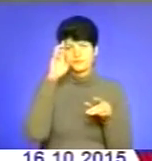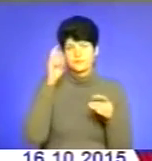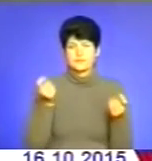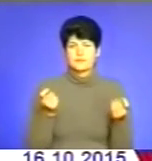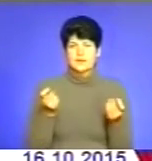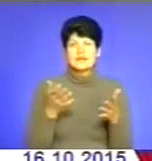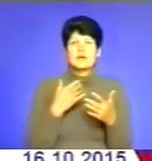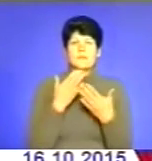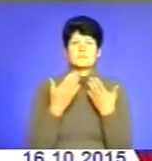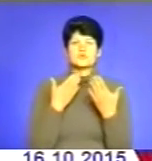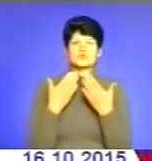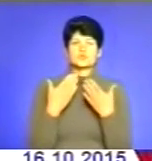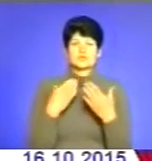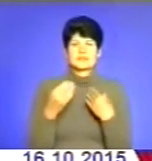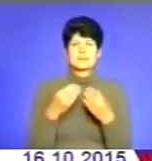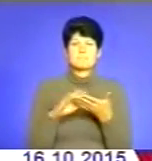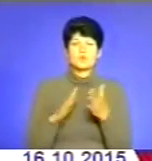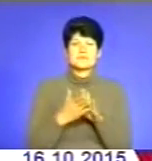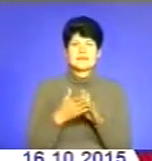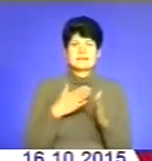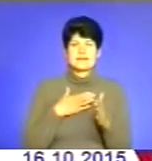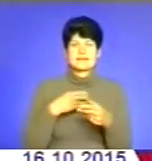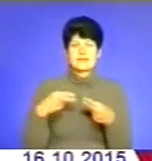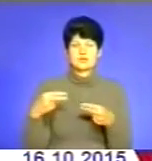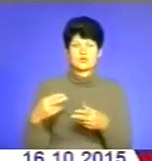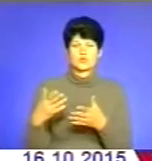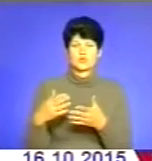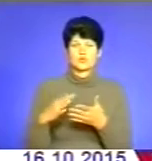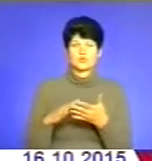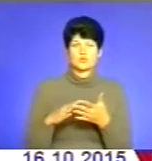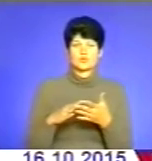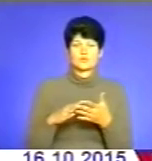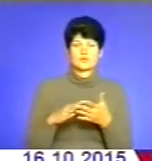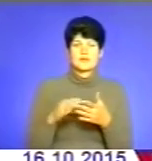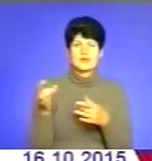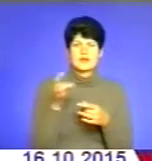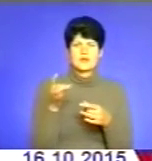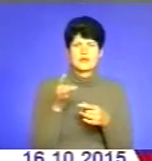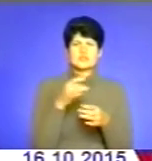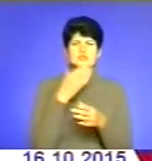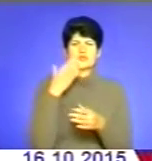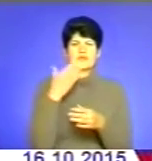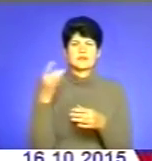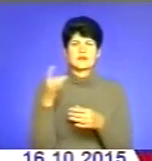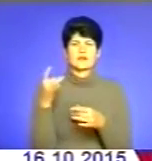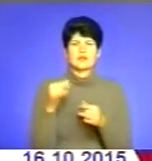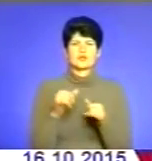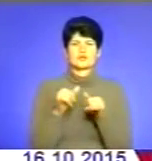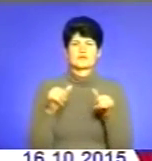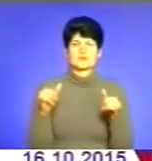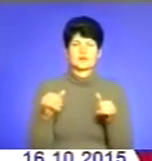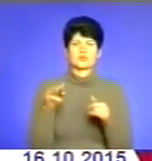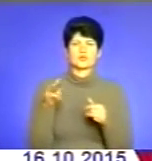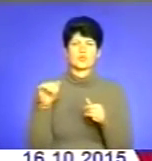як сказати, підписання нашого договору між Советом регіонального роз'євиття Туракського